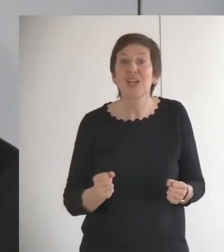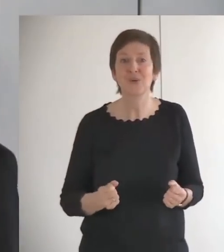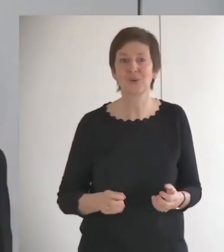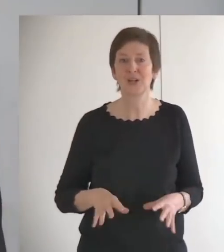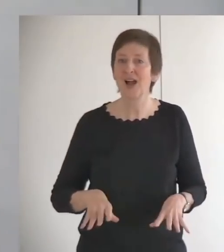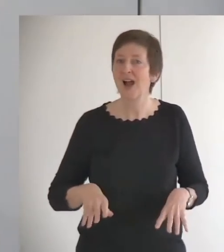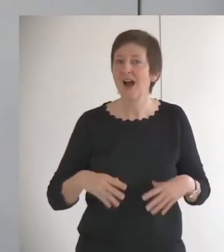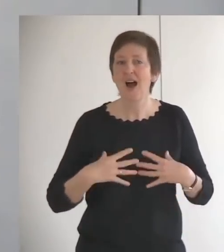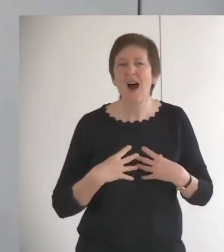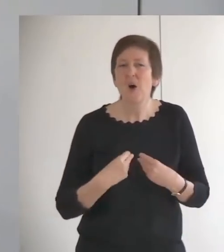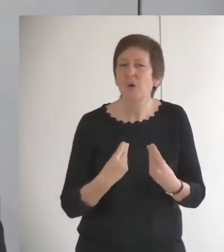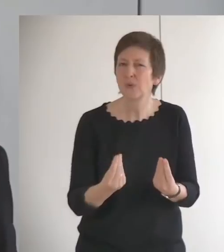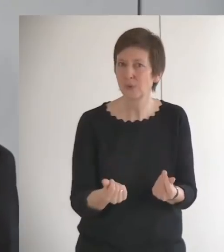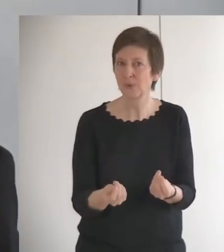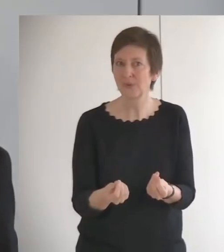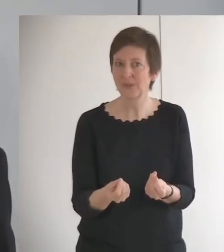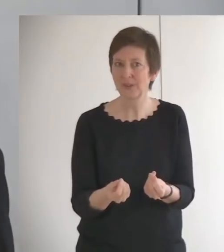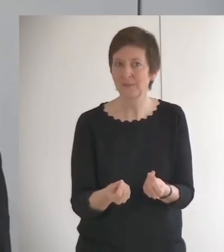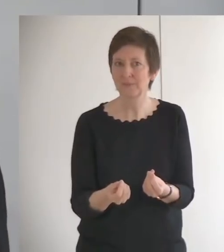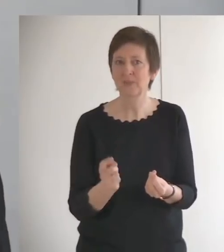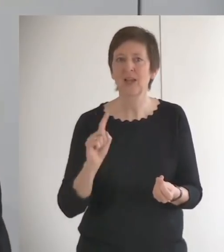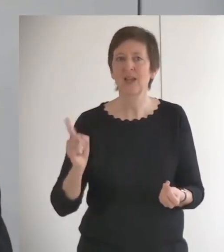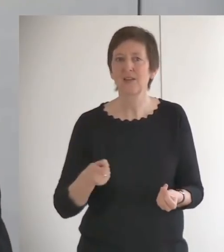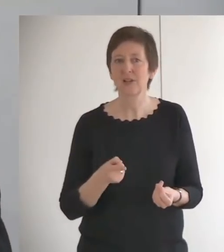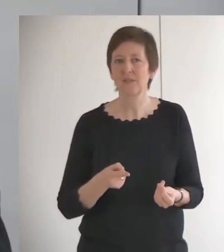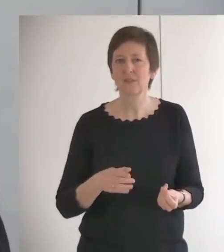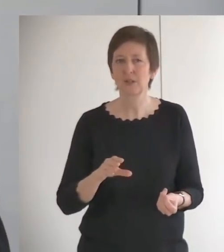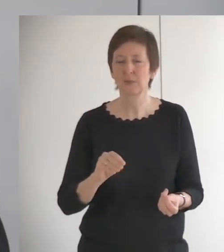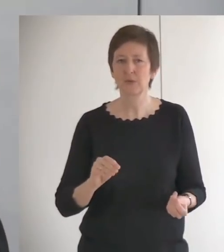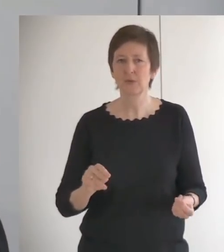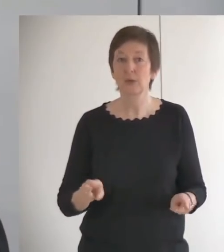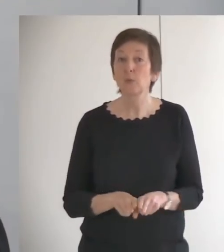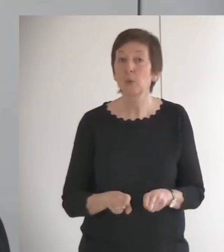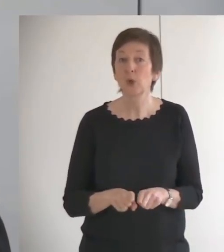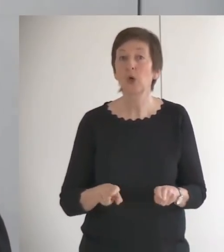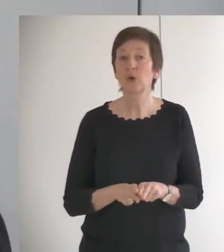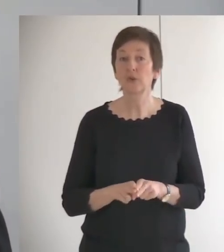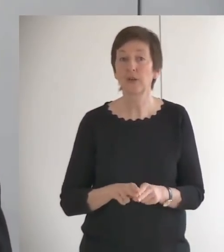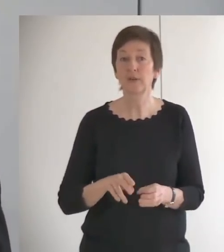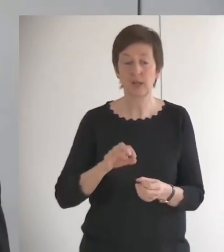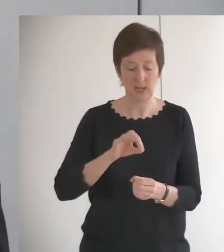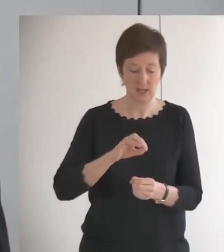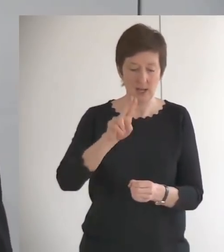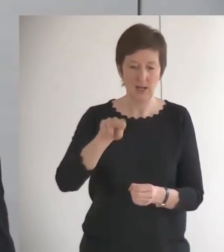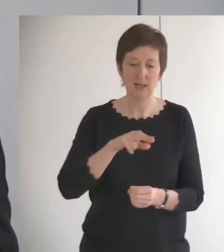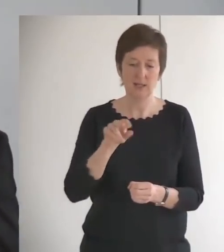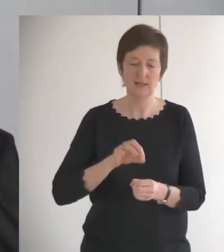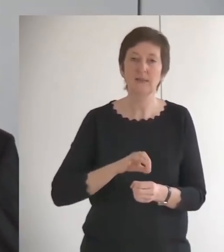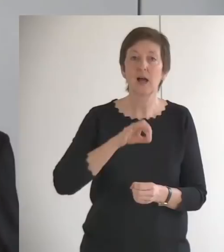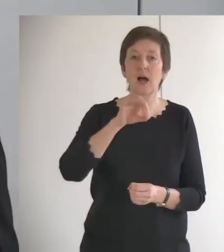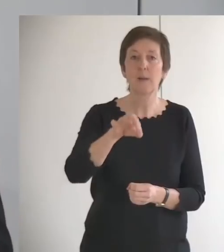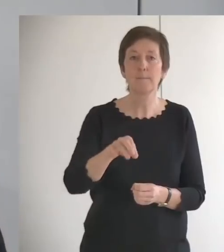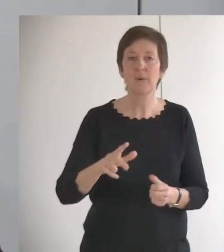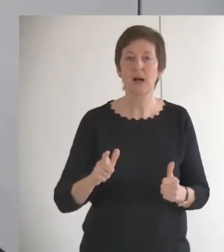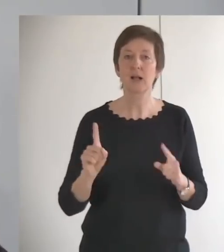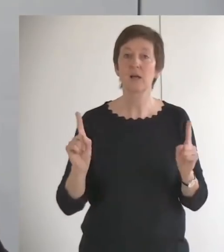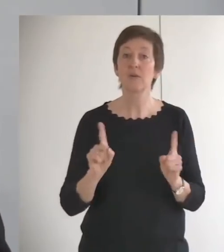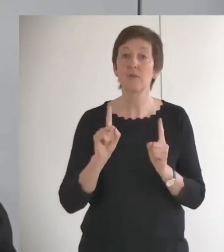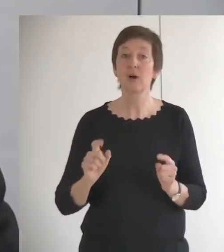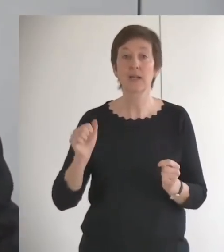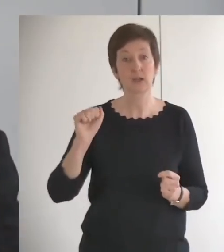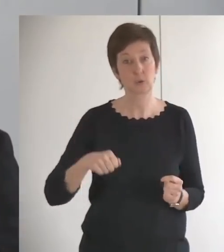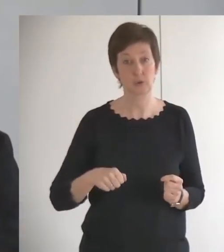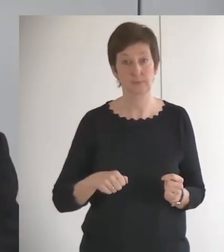Mal mit unseren Brüdern und Schwestern heiliges Abendmahl feiern können. Alles, ihr Lieben, hat dann